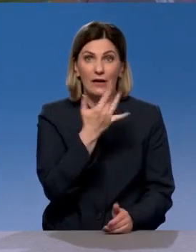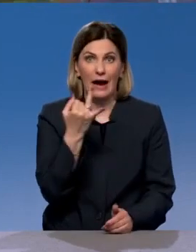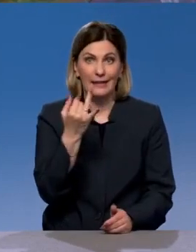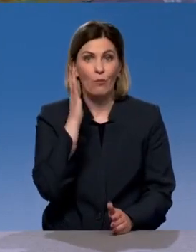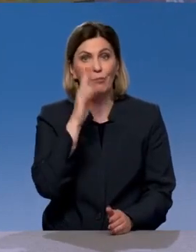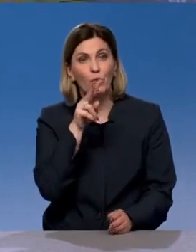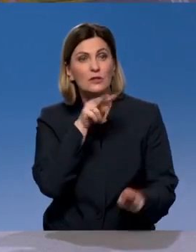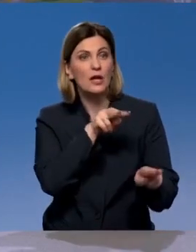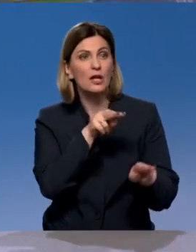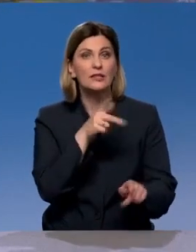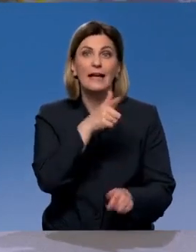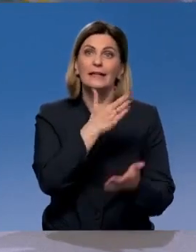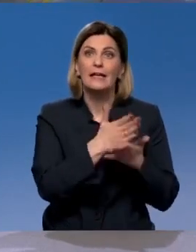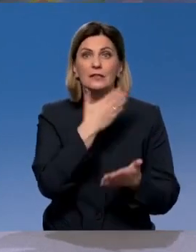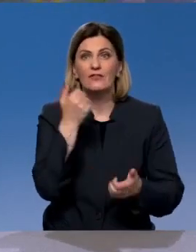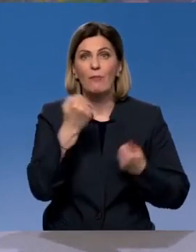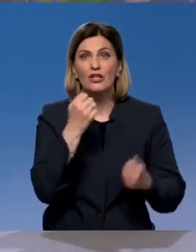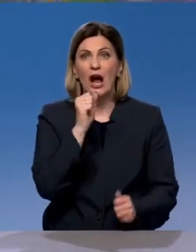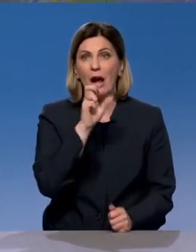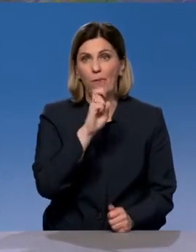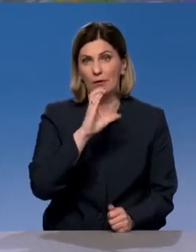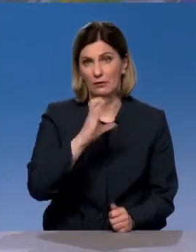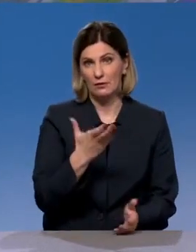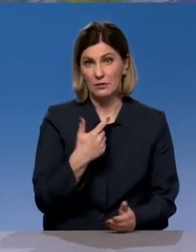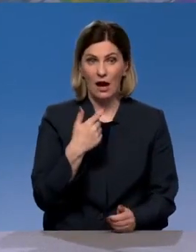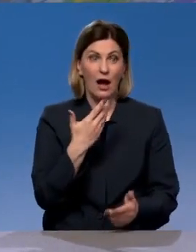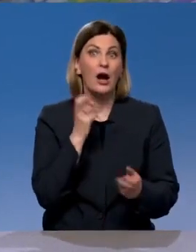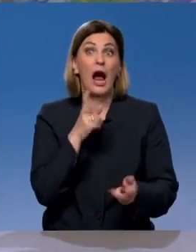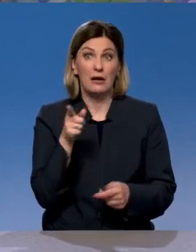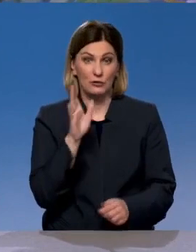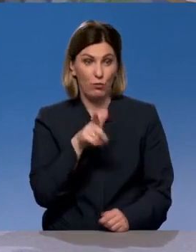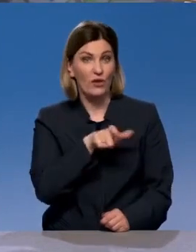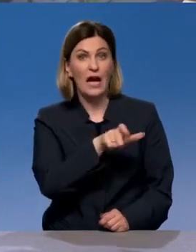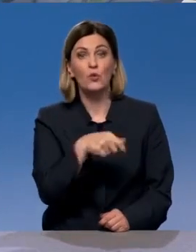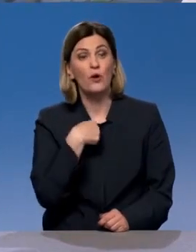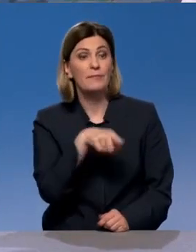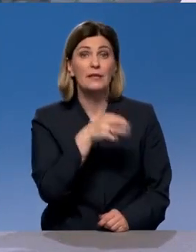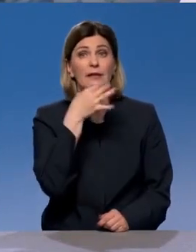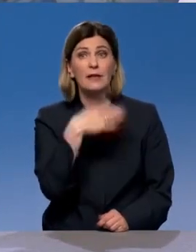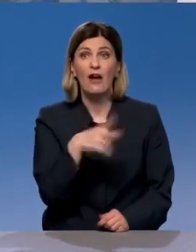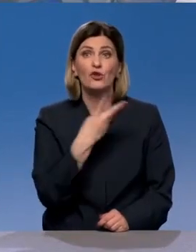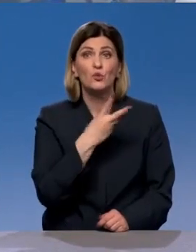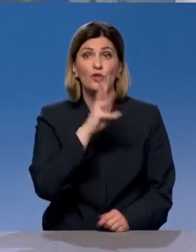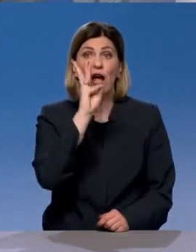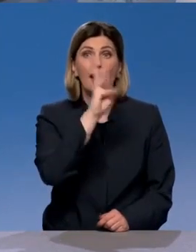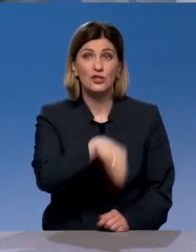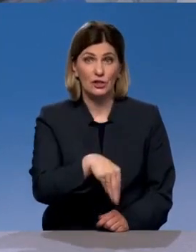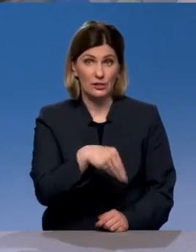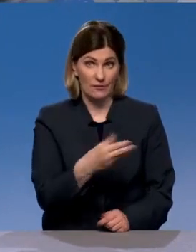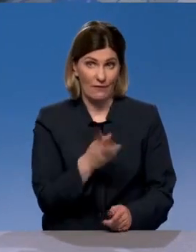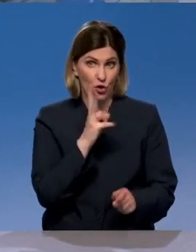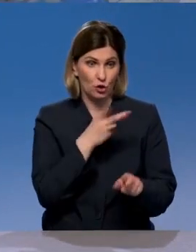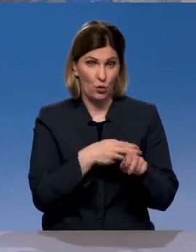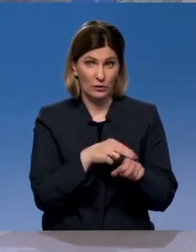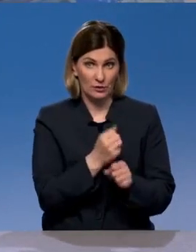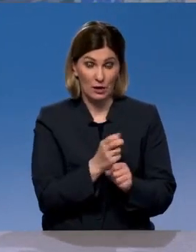автомобиле. Каким образом? Точно так же, ну, мне вот эта дорога не нравится, да, нужно срочно оштрафовать топоразделение, кто его делал. Ну,